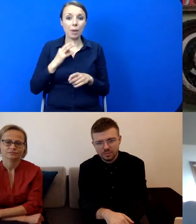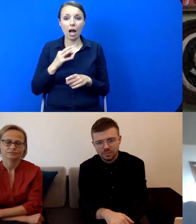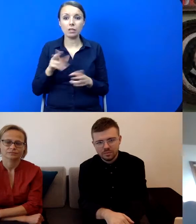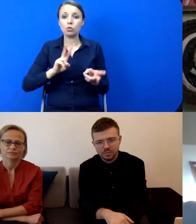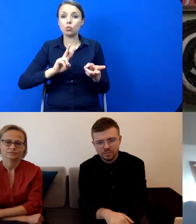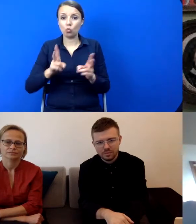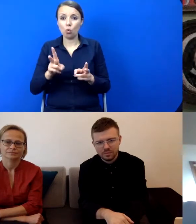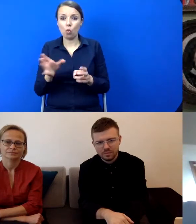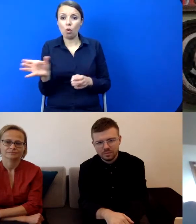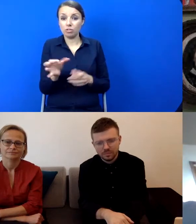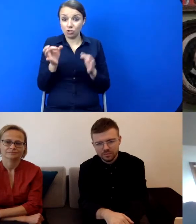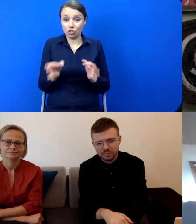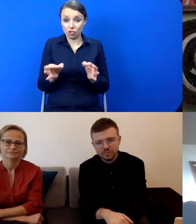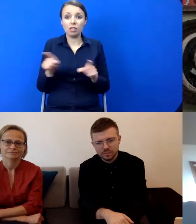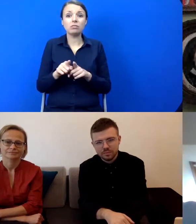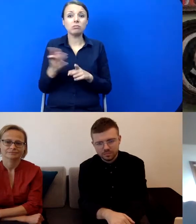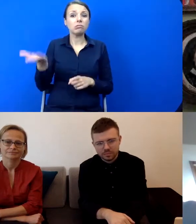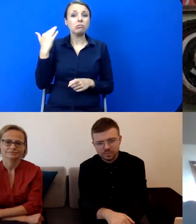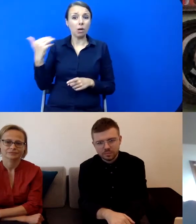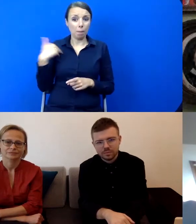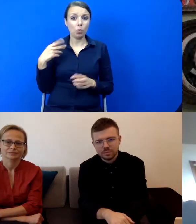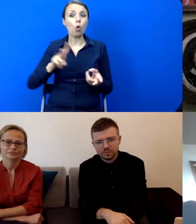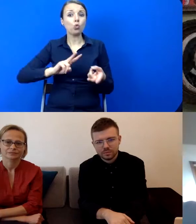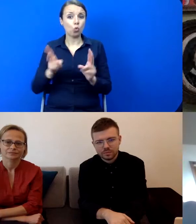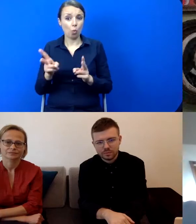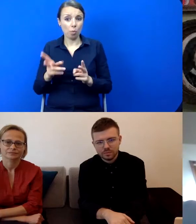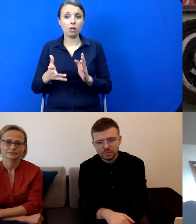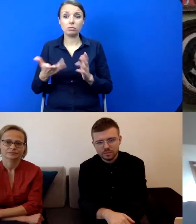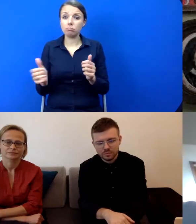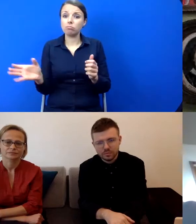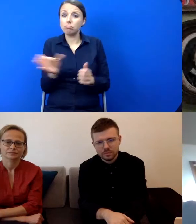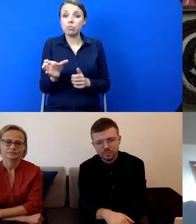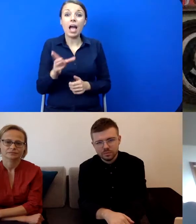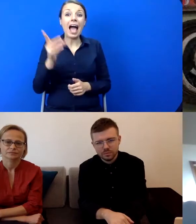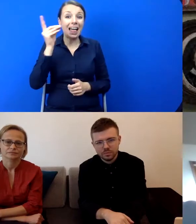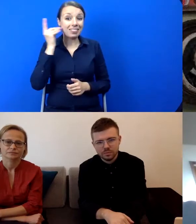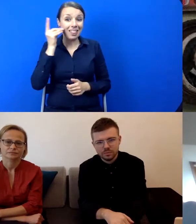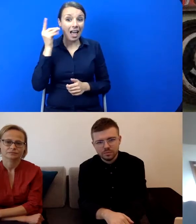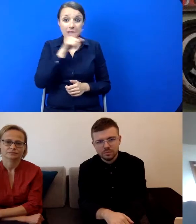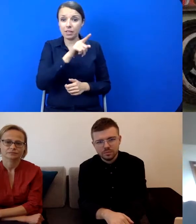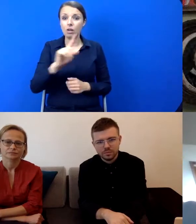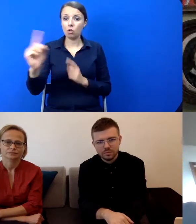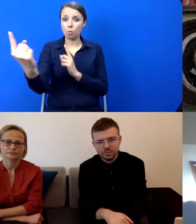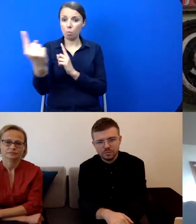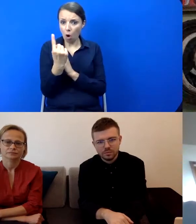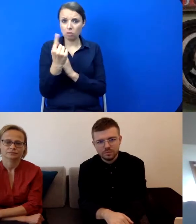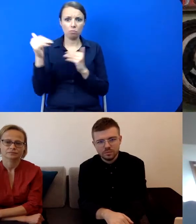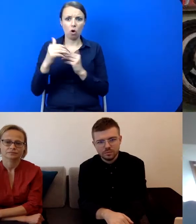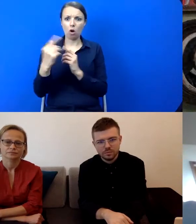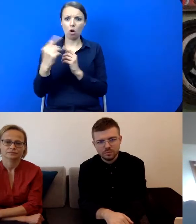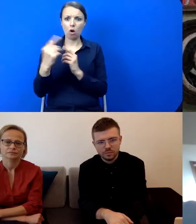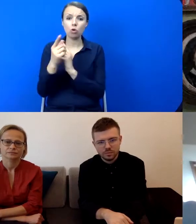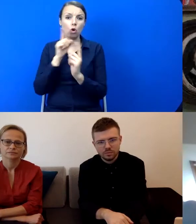tłumaczyła wtedy to spotkanie i była taka możliwość, że Daniel mógł podejść, mogliśmy porozmawiać, mogłam mu